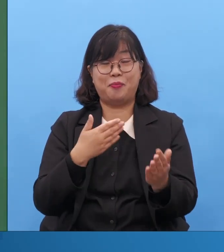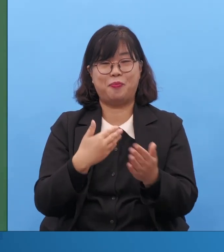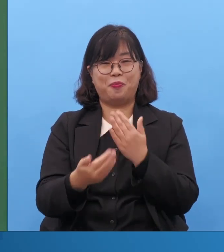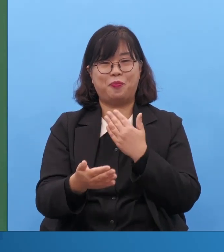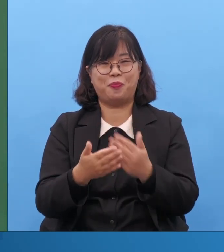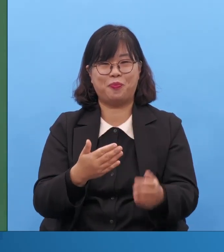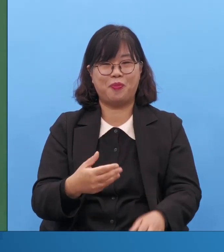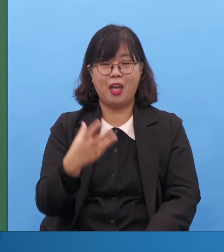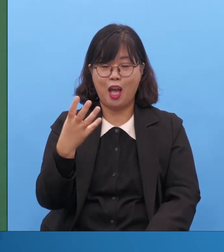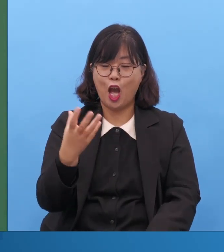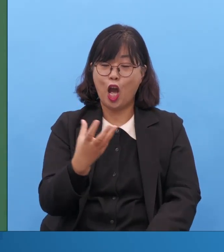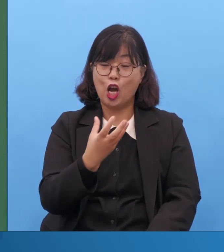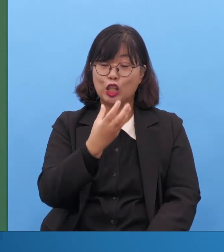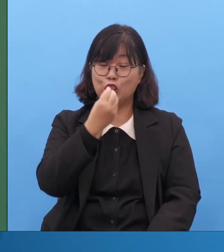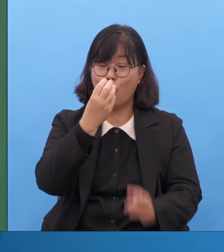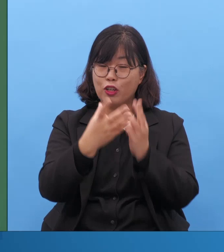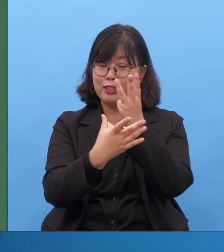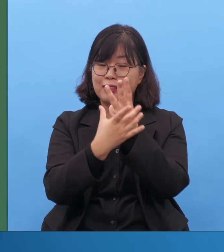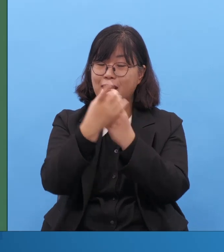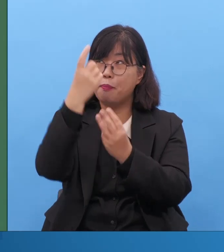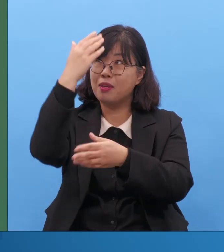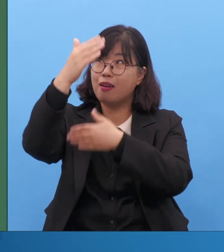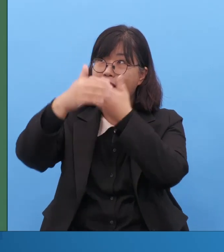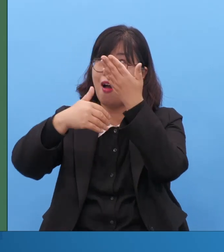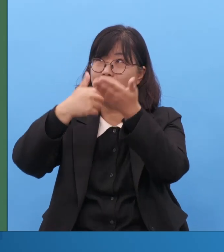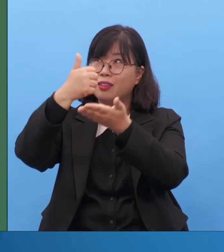성사메하는 능력이 내 속에 임하는 거죠